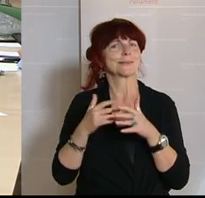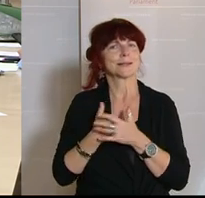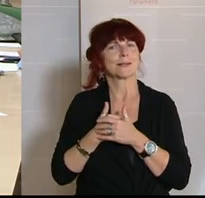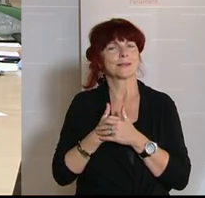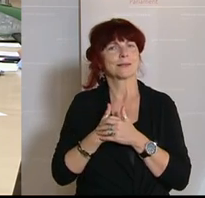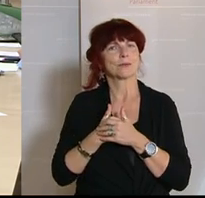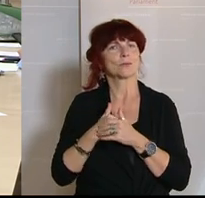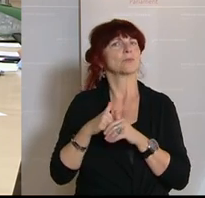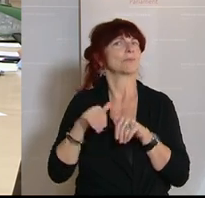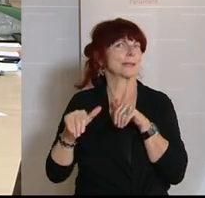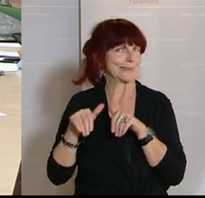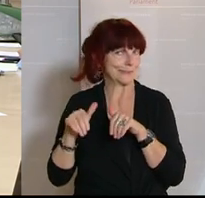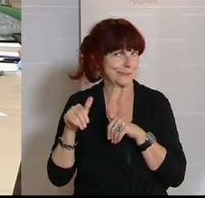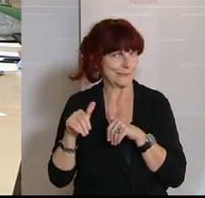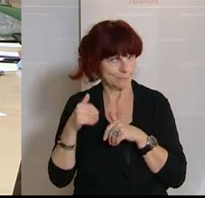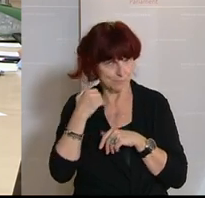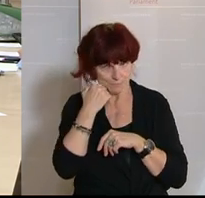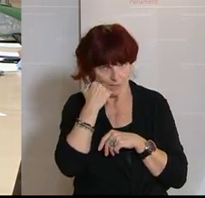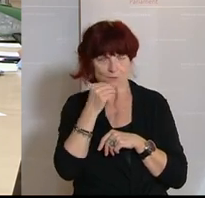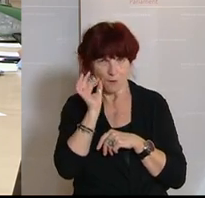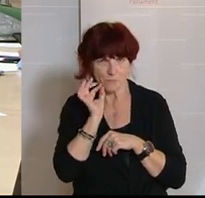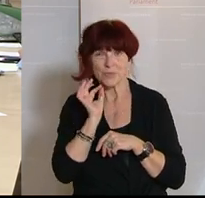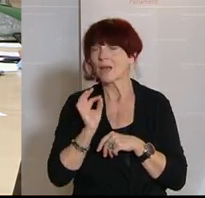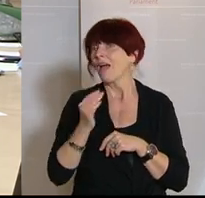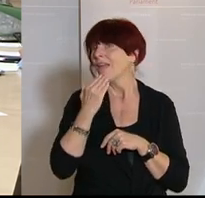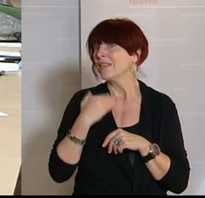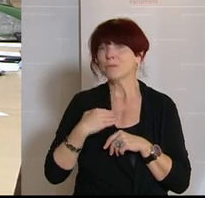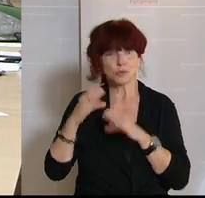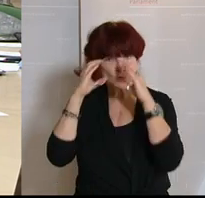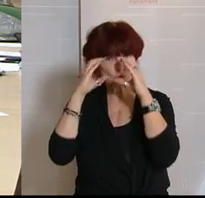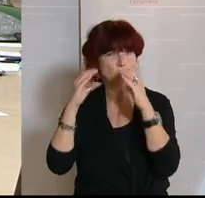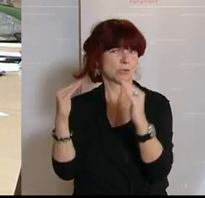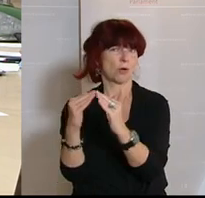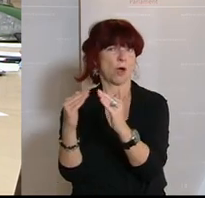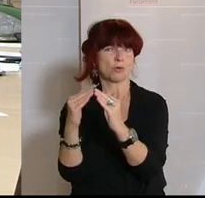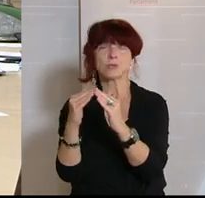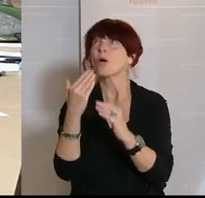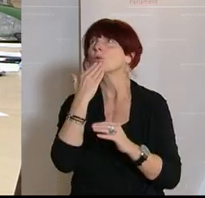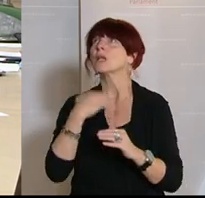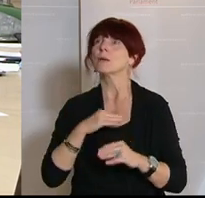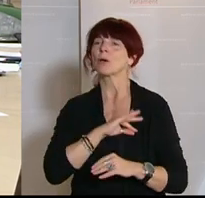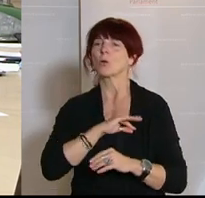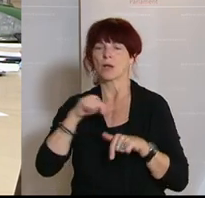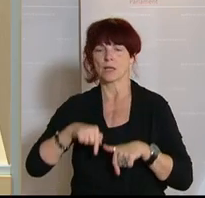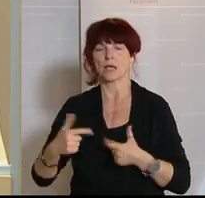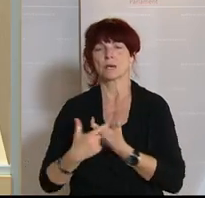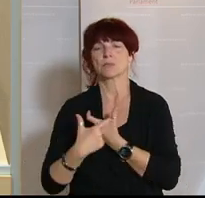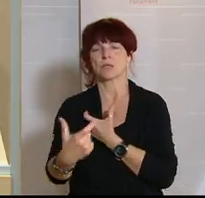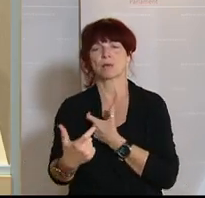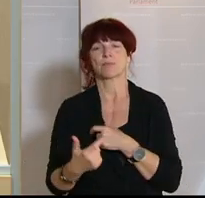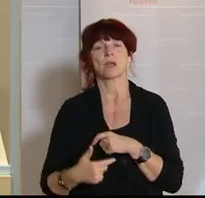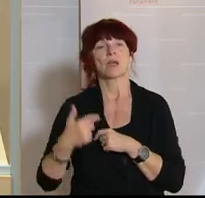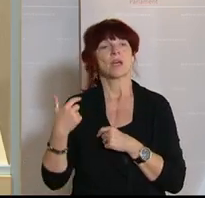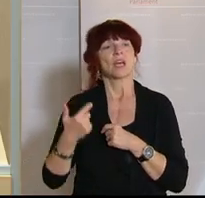werte Zuseherinnen und Zuseher zu Hause und liebe Kolleginnen und Kollegen hier im Saal. 3,5 Millionen